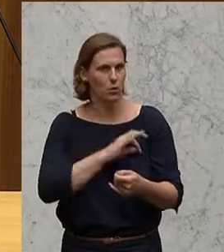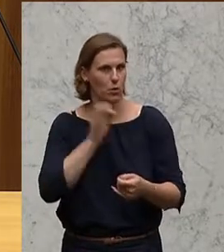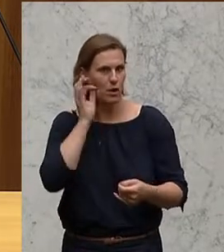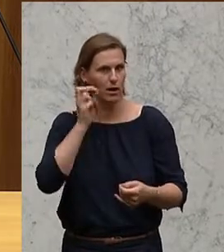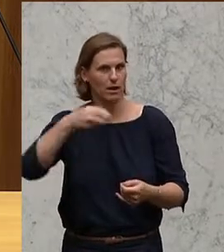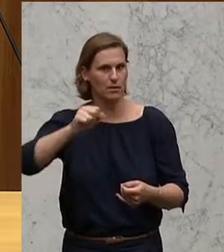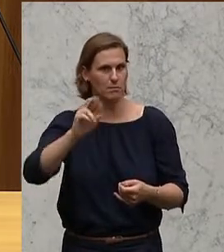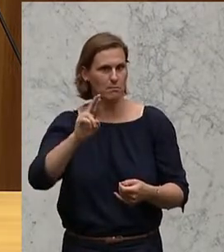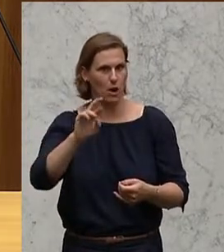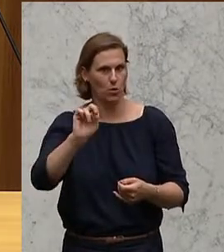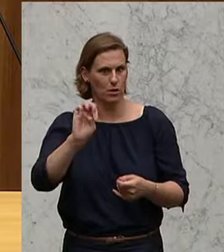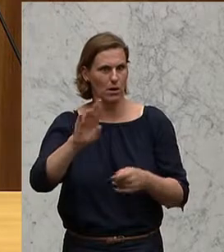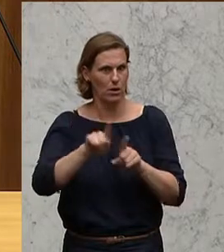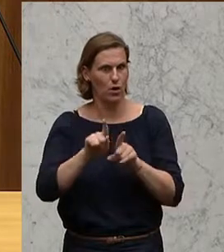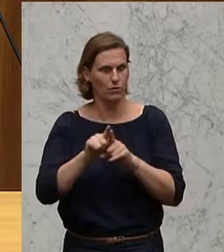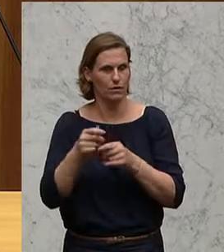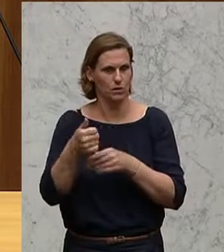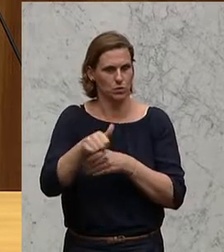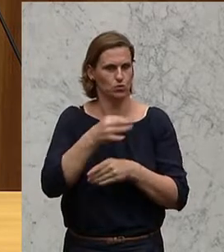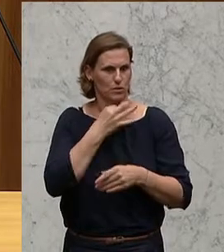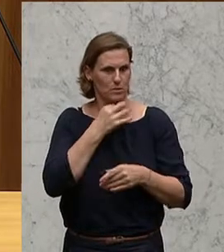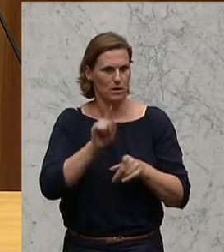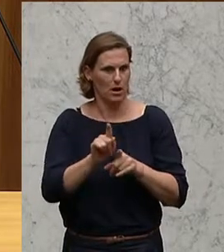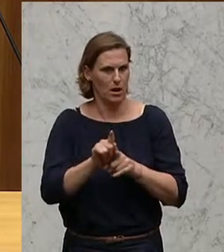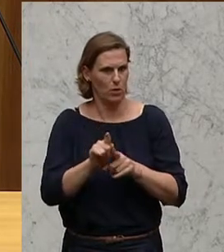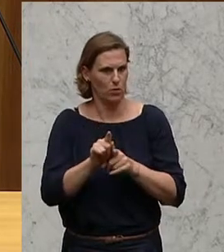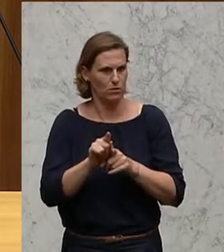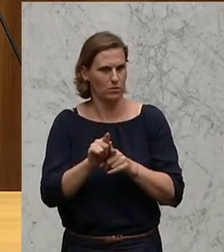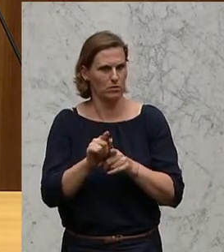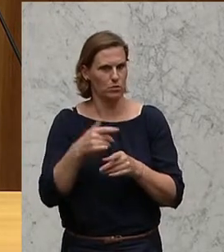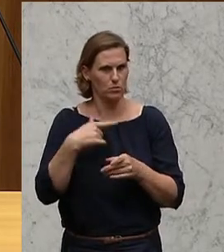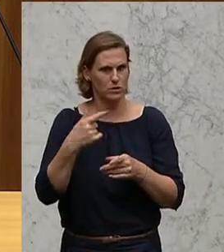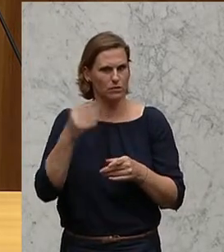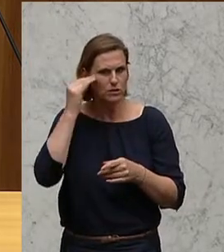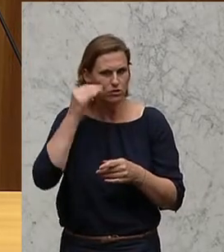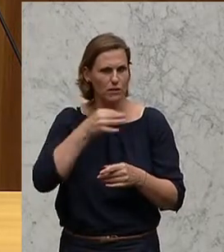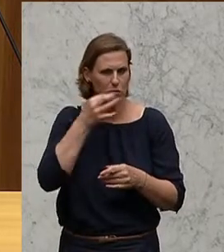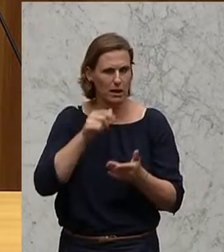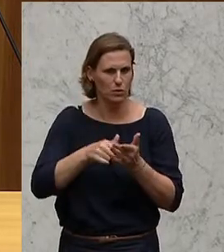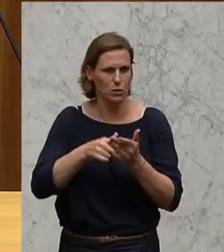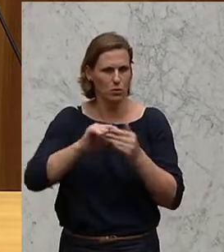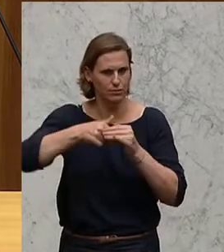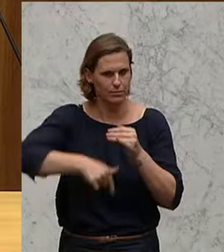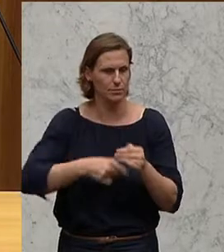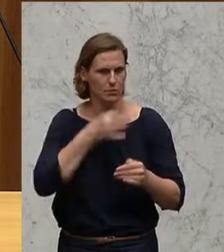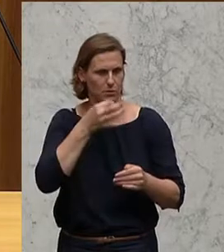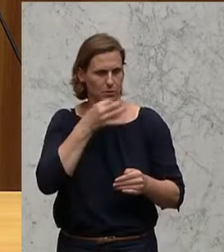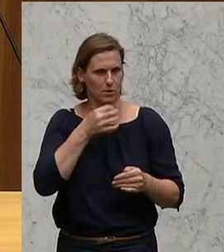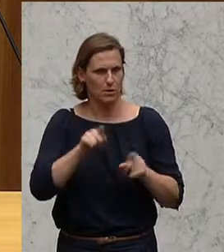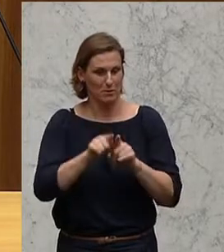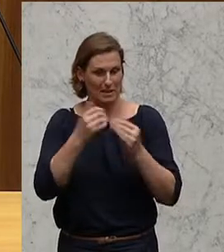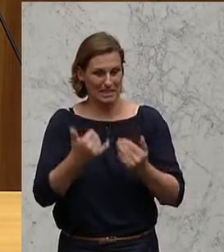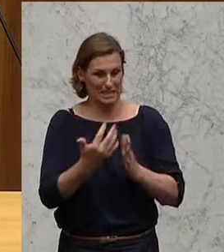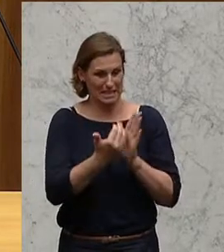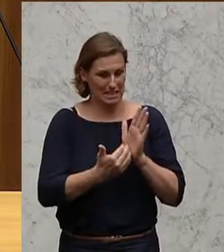wahrscheinlich mitstimmen. Kollege Kalsböck, unser Wissenschaftsprecher, wird das dann später noch detaillierter erörtern. Zum Gegenständlichen Gesetzesvorlage